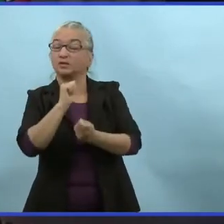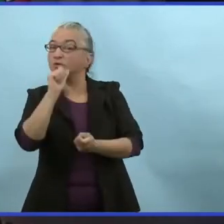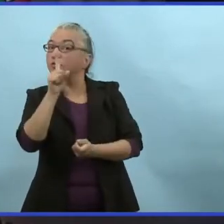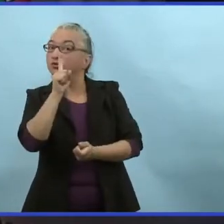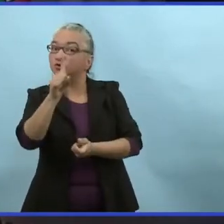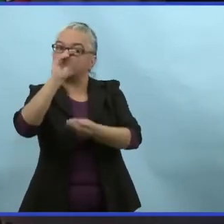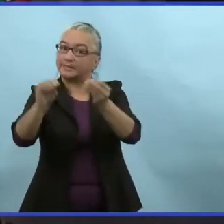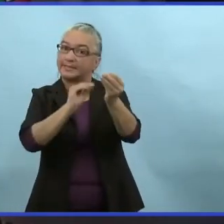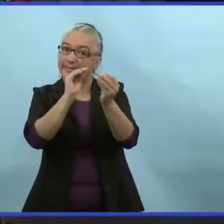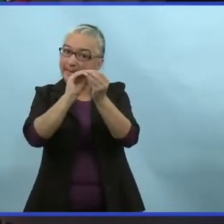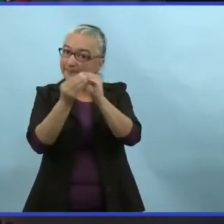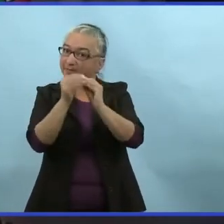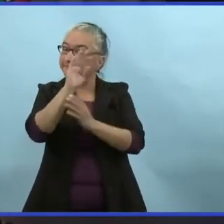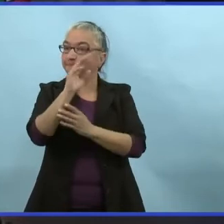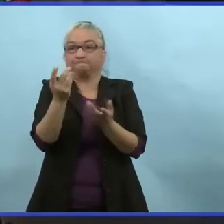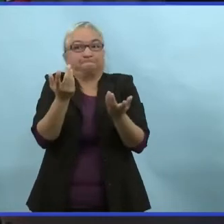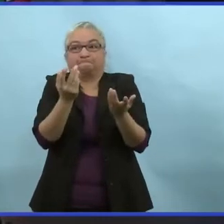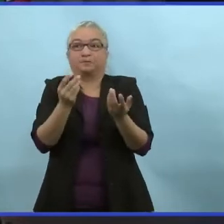que